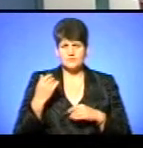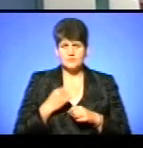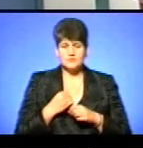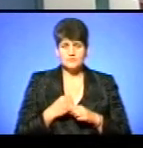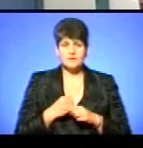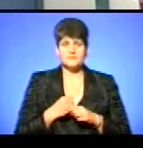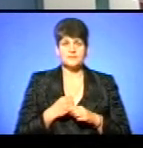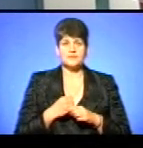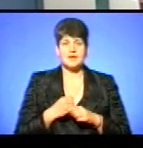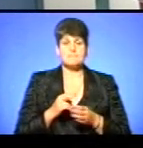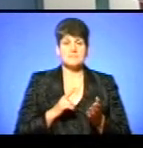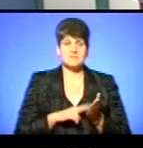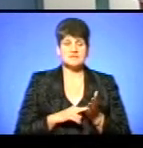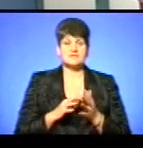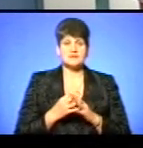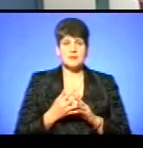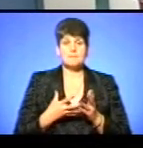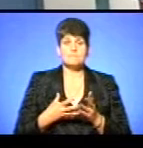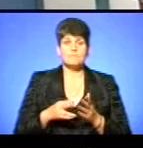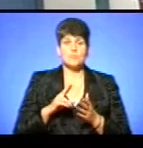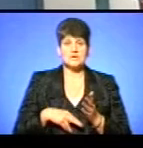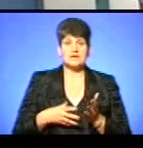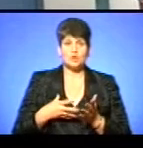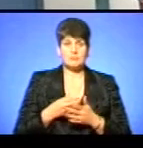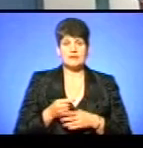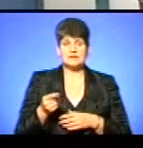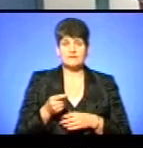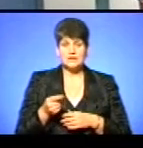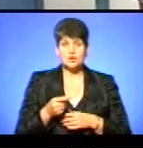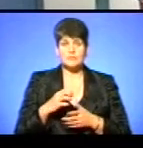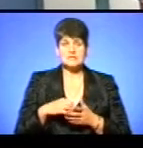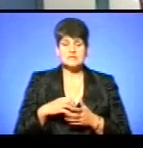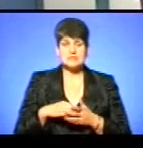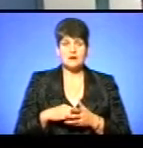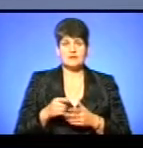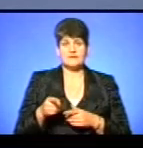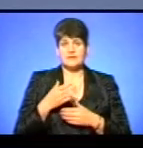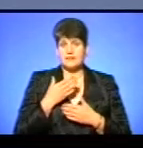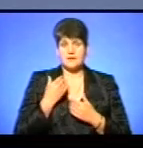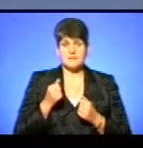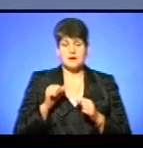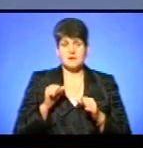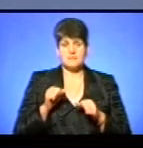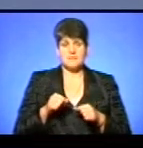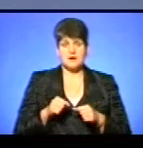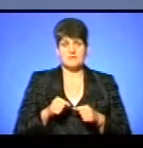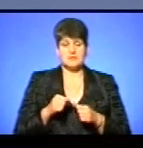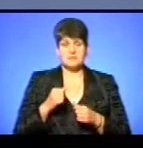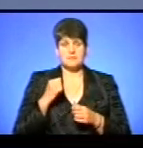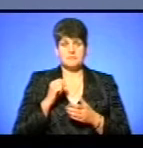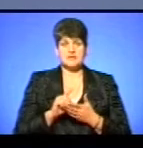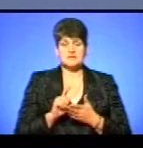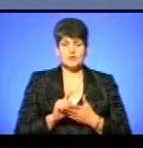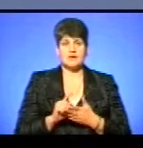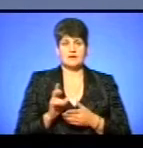приписаний він в селі. Податок він платить в Тернопіль. Його стягують. Але він не має права, він пенсіонер, і він не має